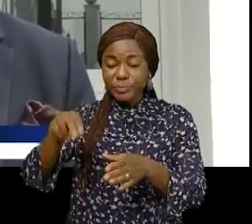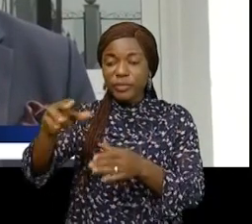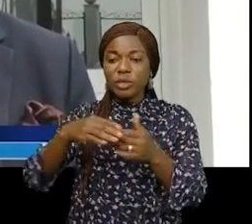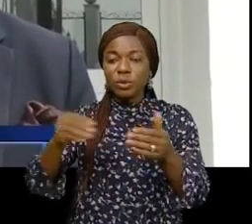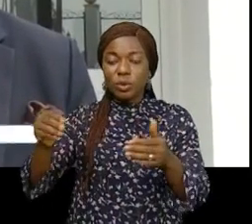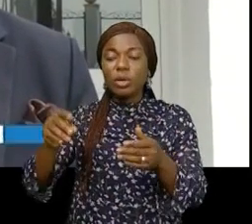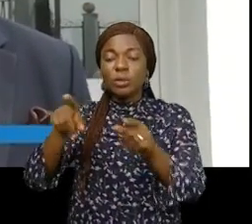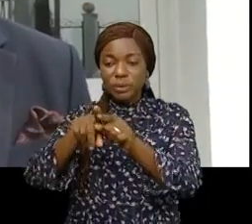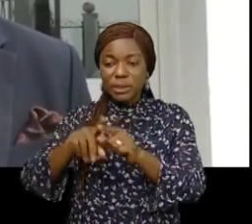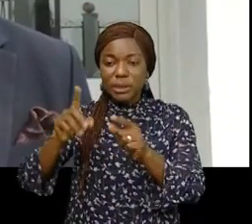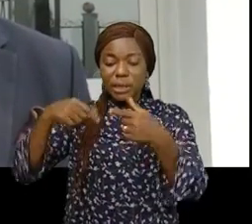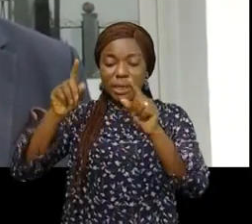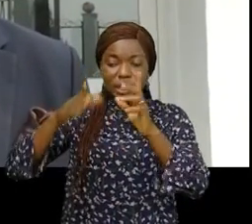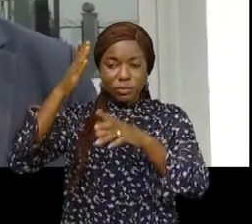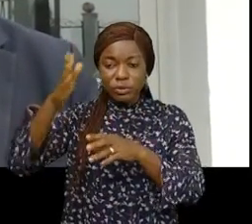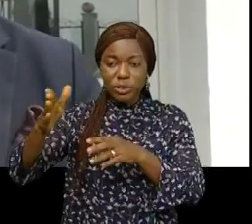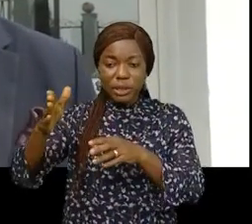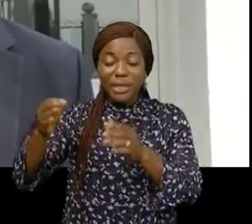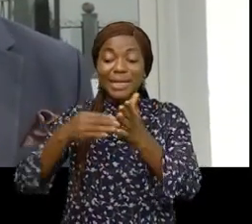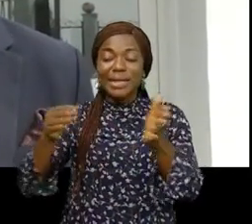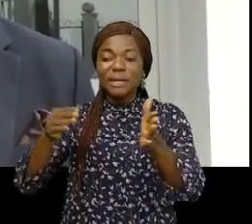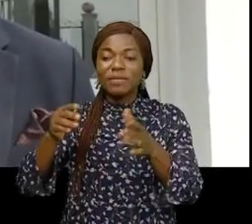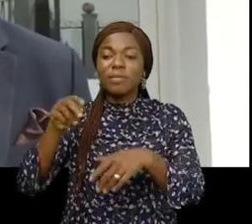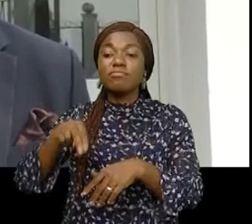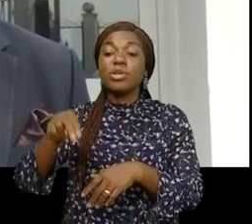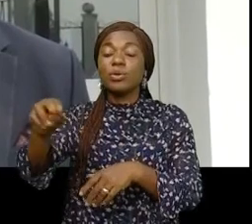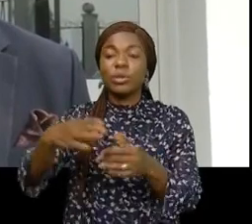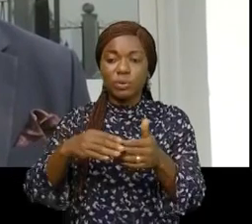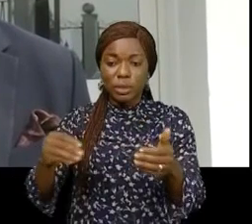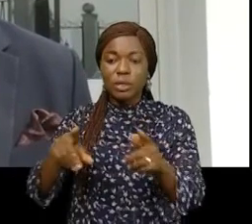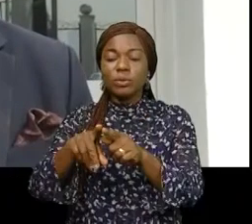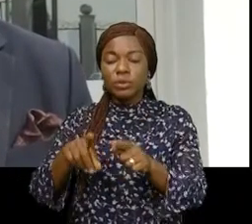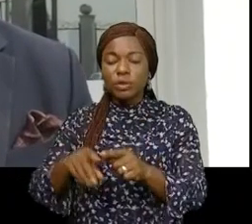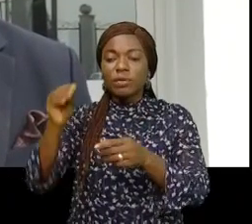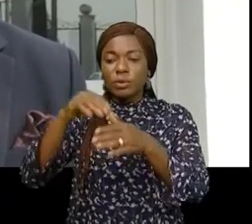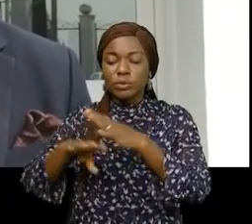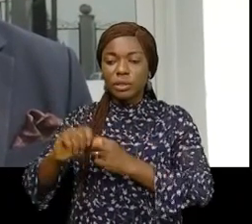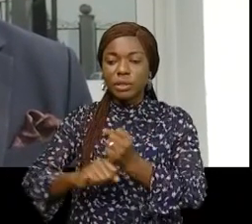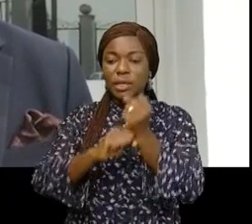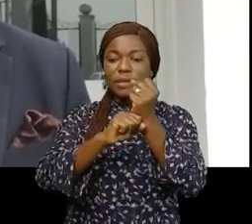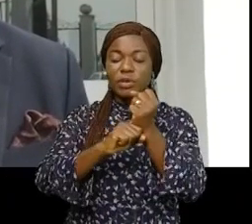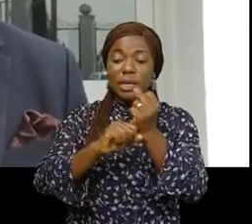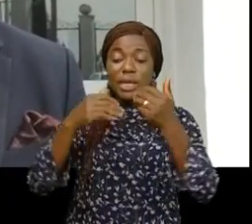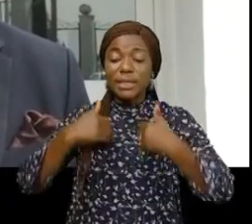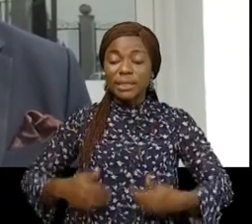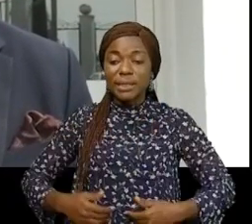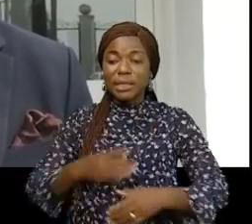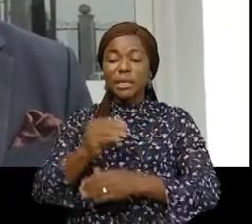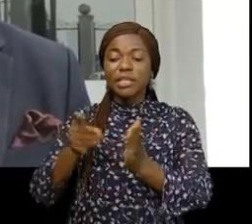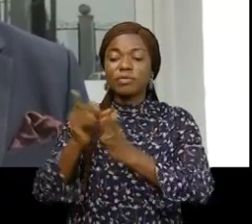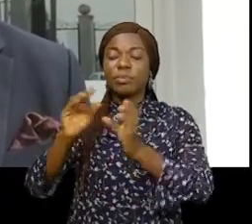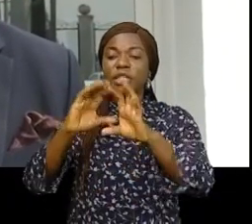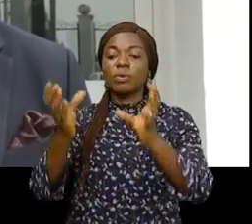l'année prochaine. On est engagé dans quelques différents secteurs la santé, le développement de communautés